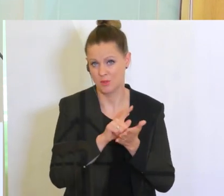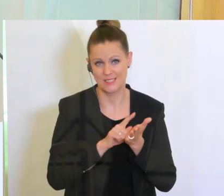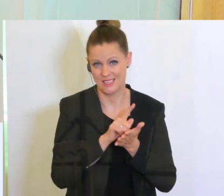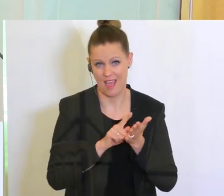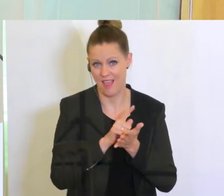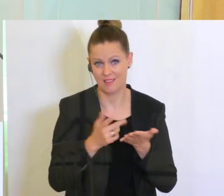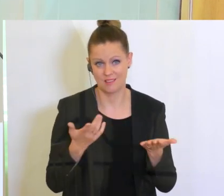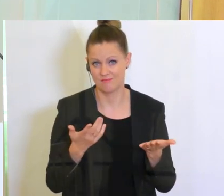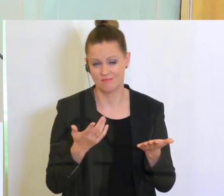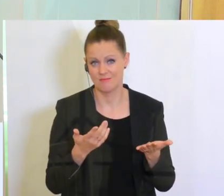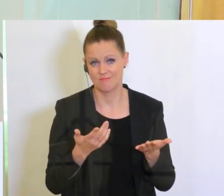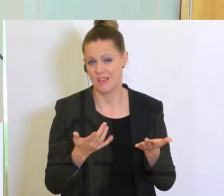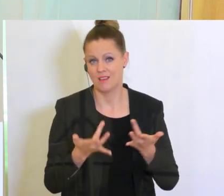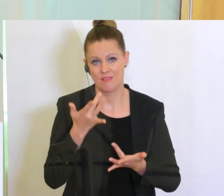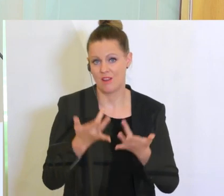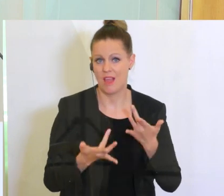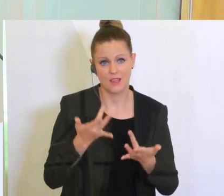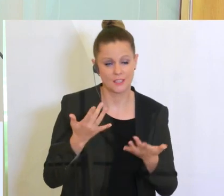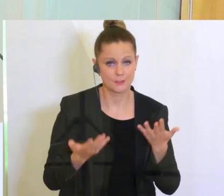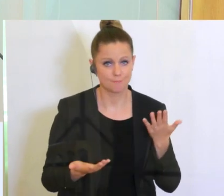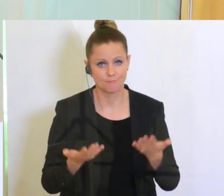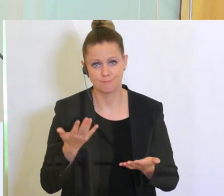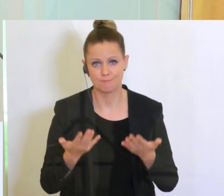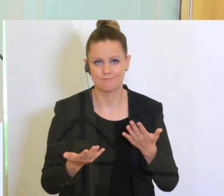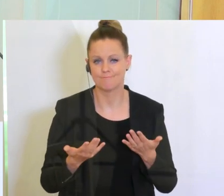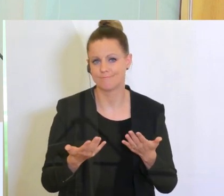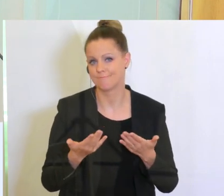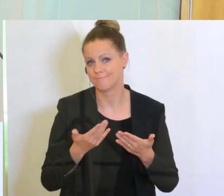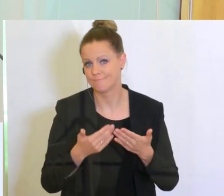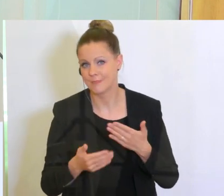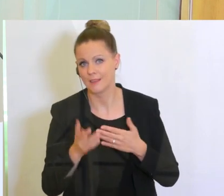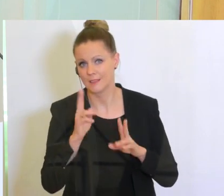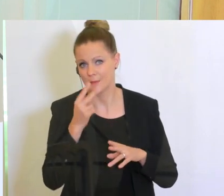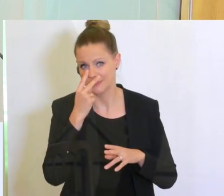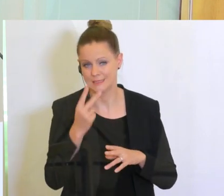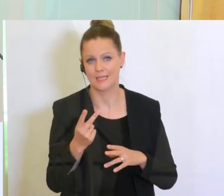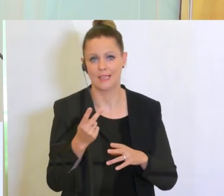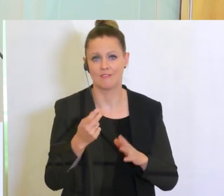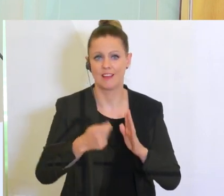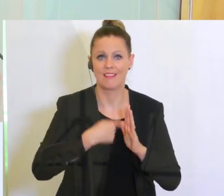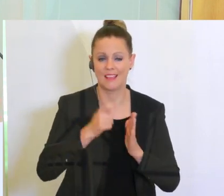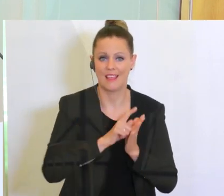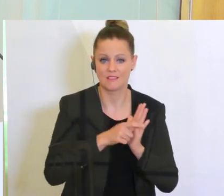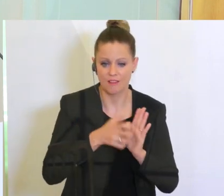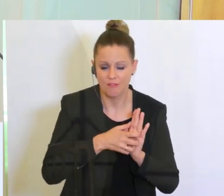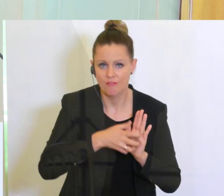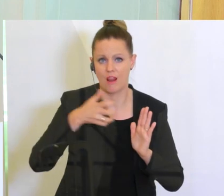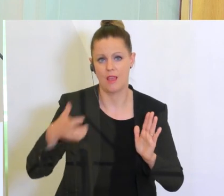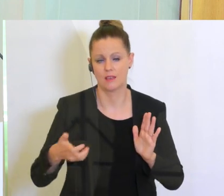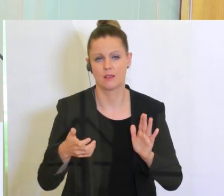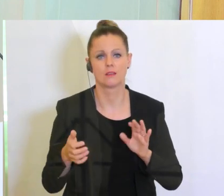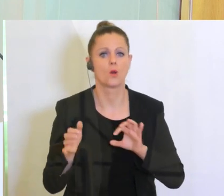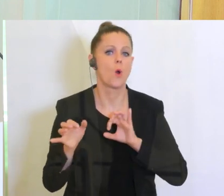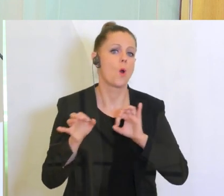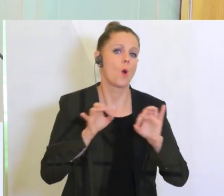Das heißt, das wird sich unter Umständen niederschlagen in längeren Drehzeiten. Und dann sind es halt auch die